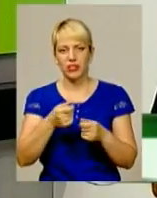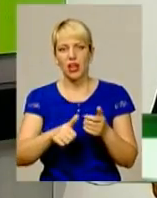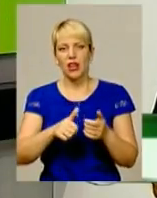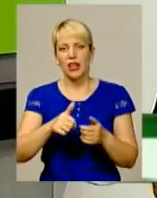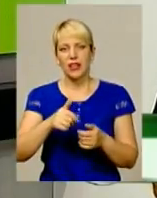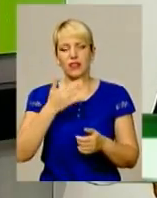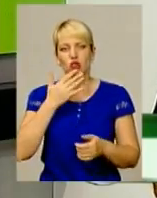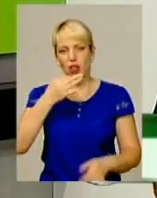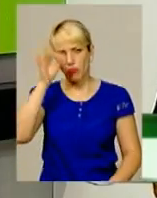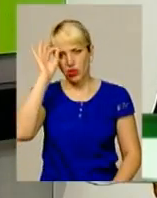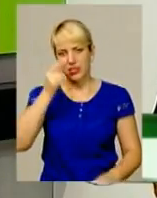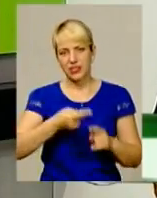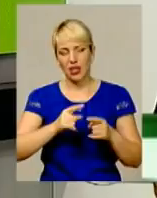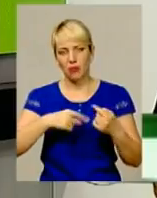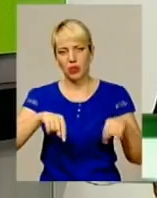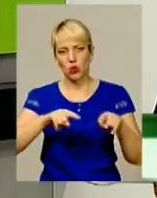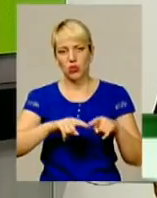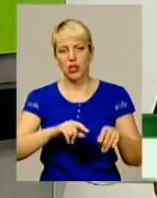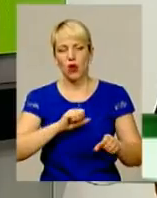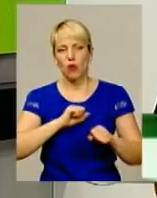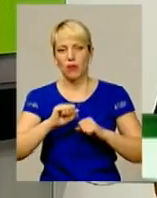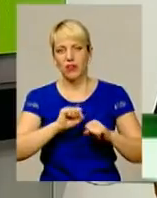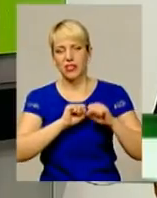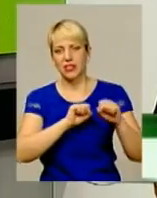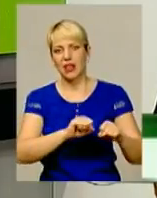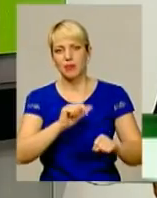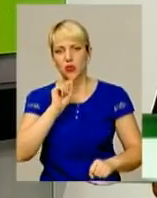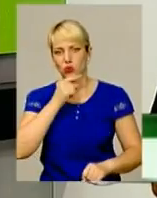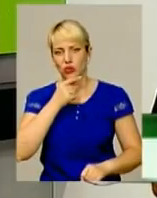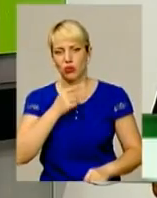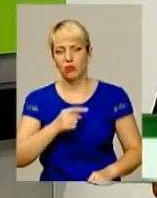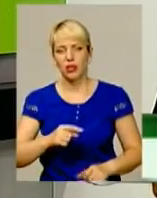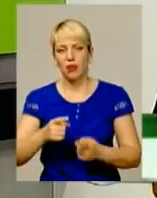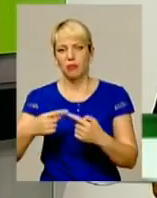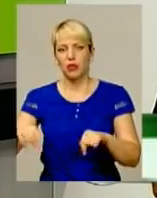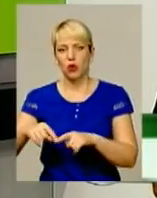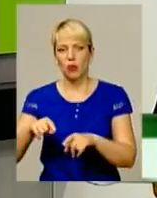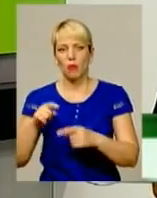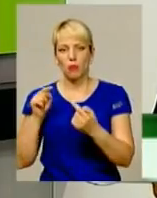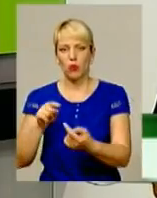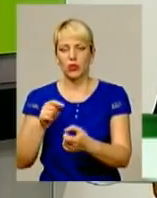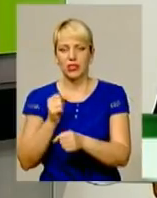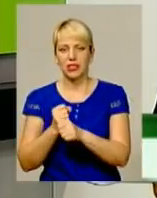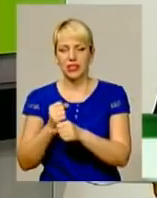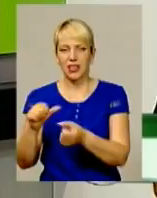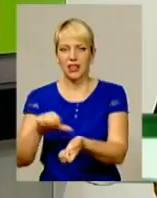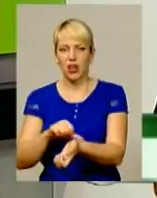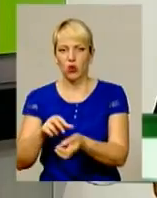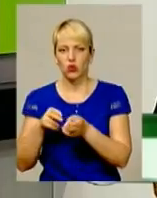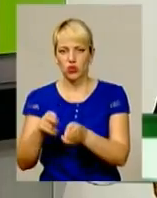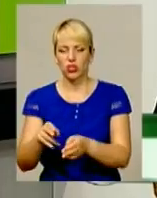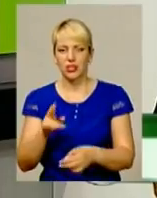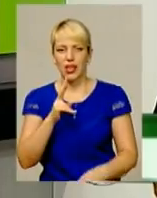А саме це підрозділи управління захисту економіки, підрозділи протидії наркозлочинності, протидії